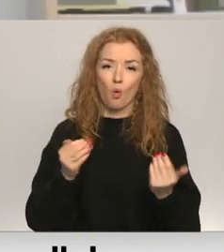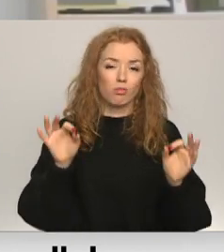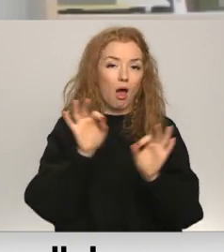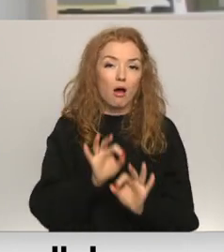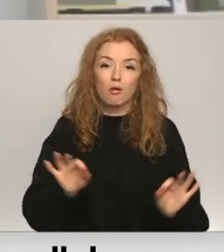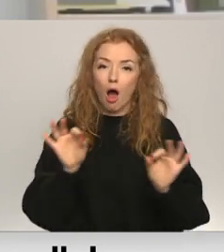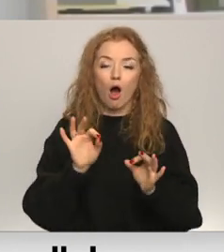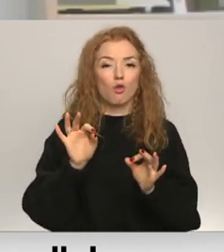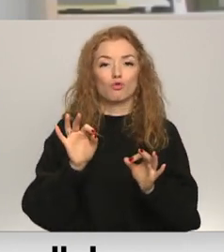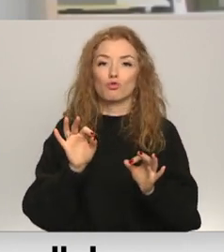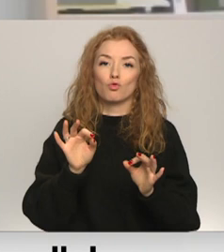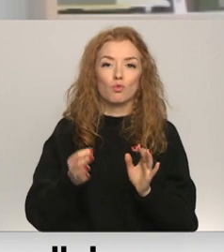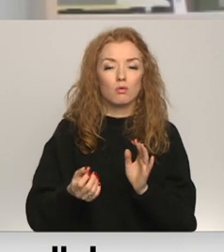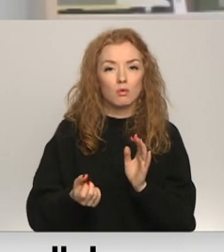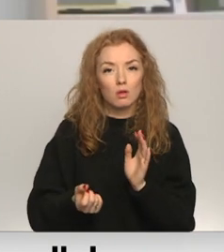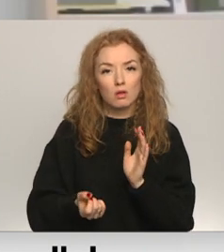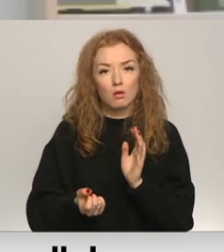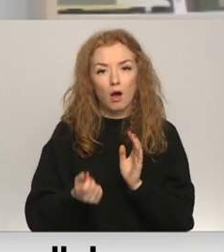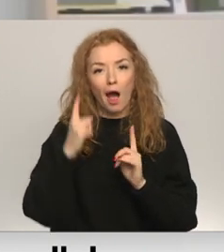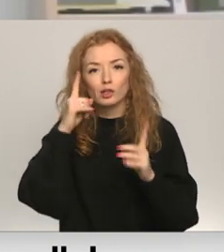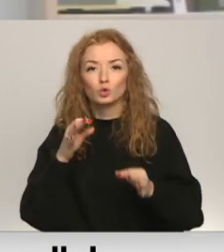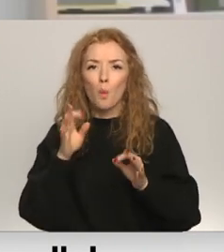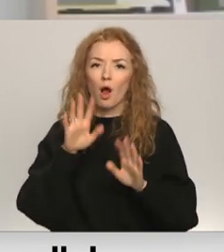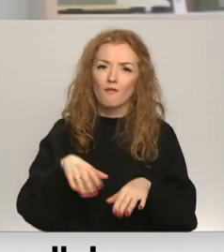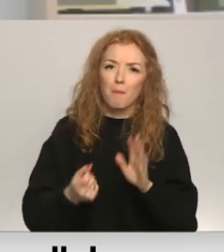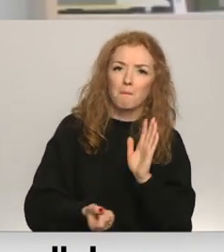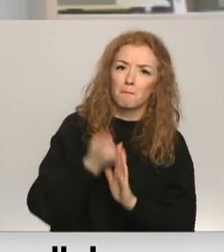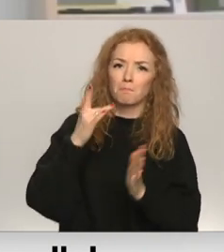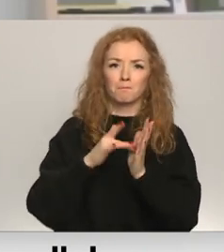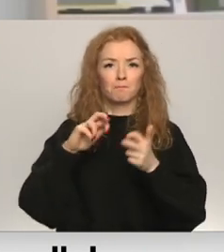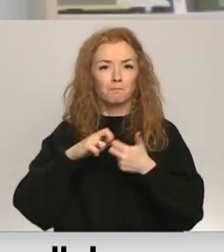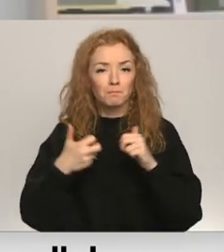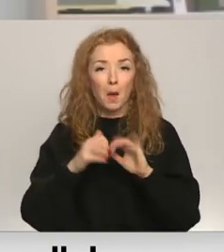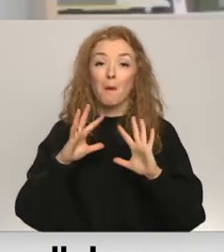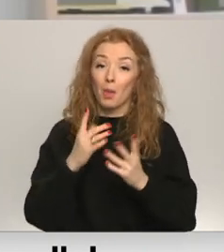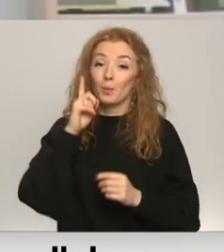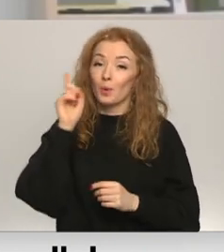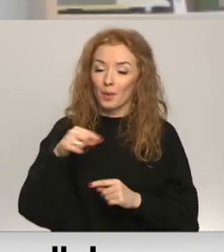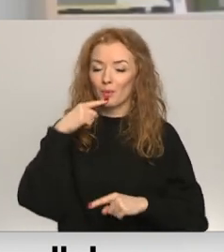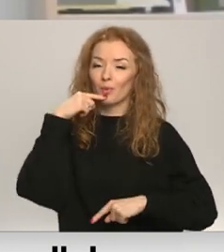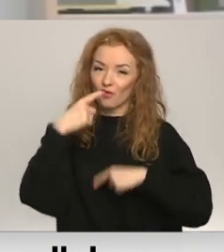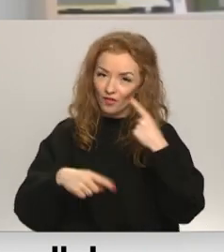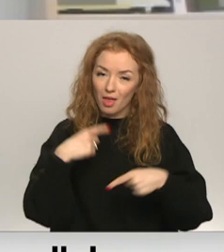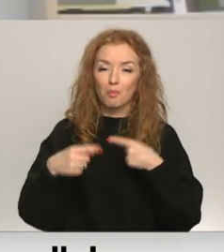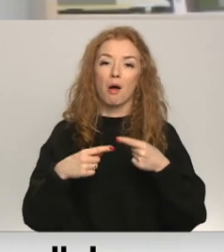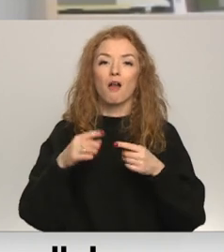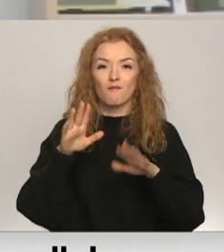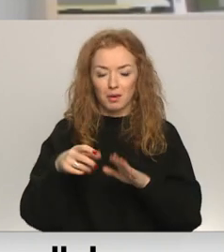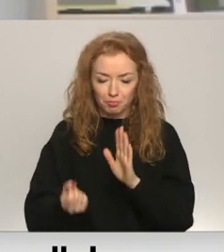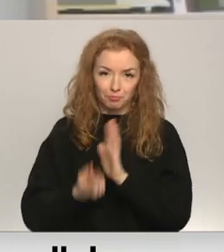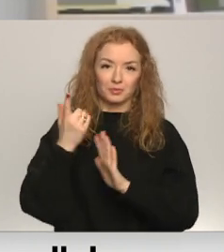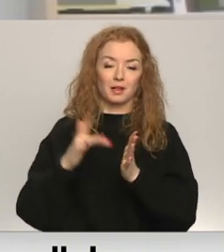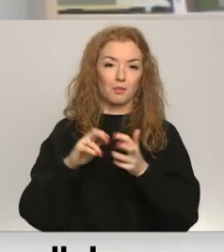nekādu datu par to, ka tur varētu būt kaut kādā aizķiršanās. Protams, ir vienmēr pastāvu kaut kāds riska